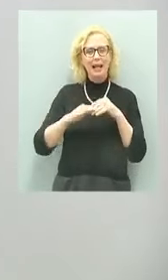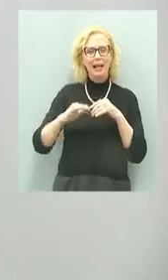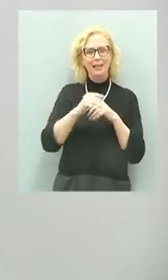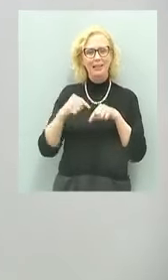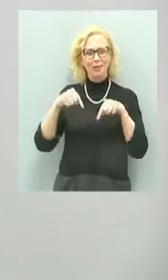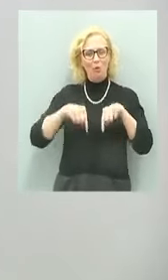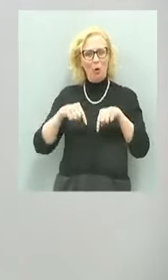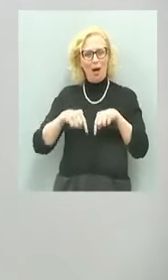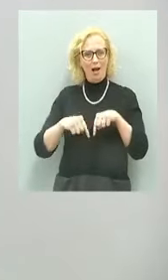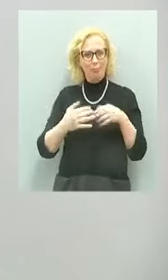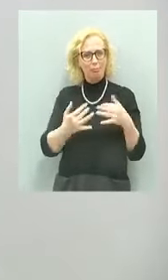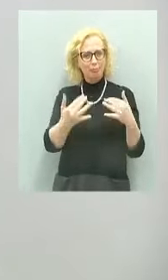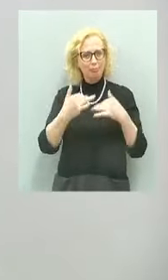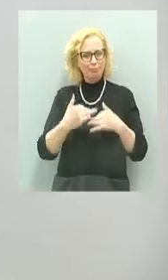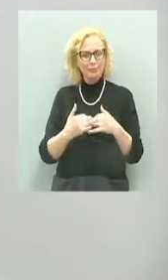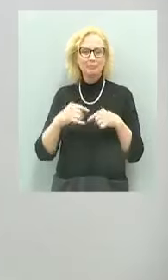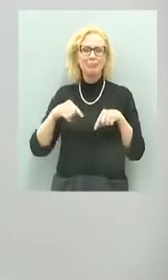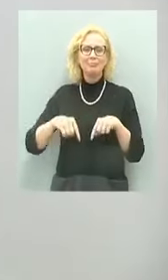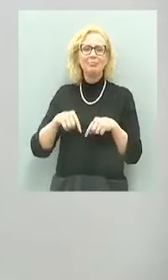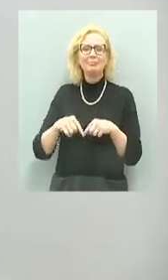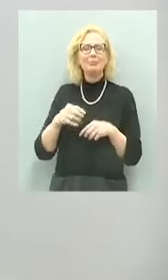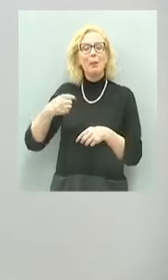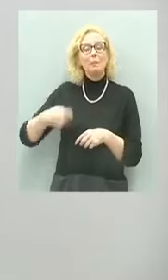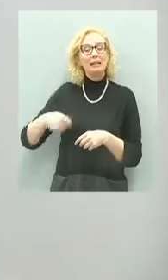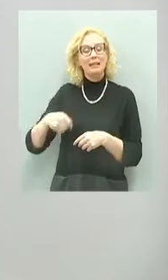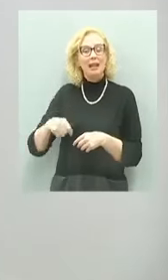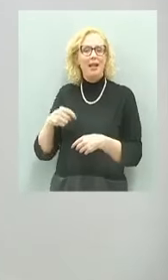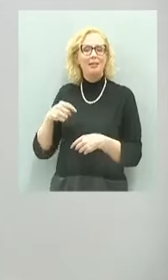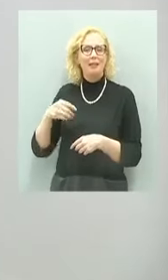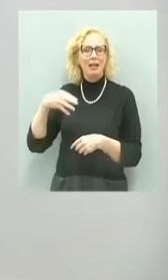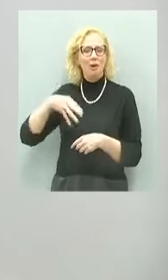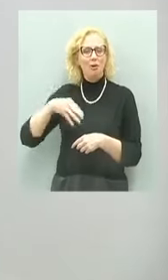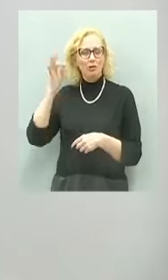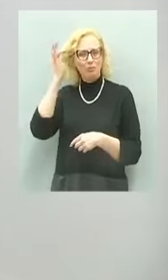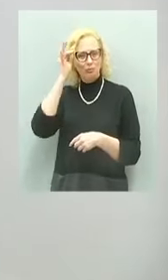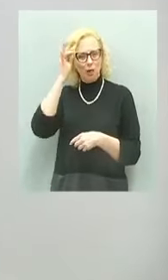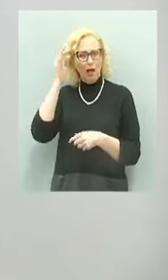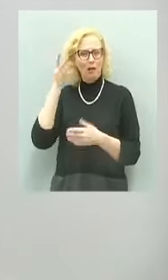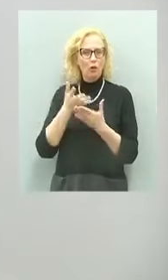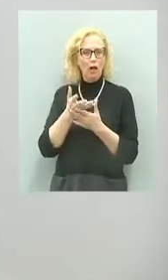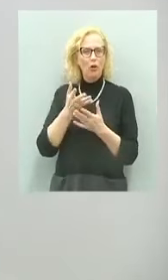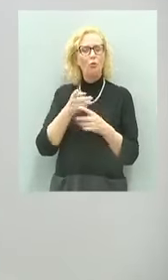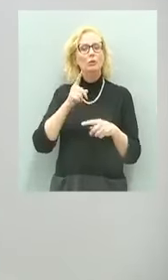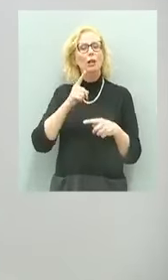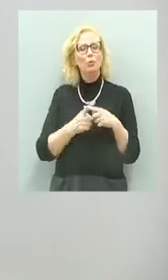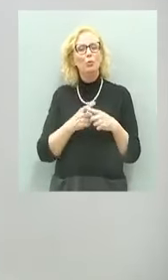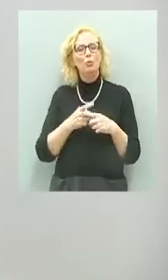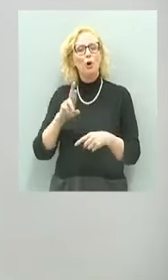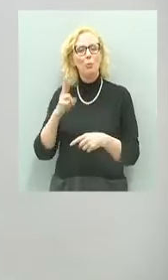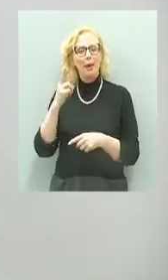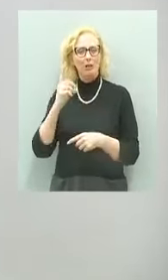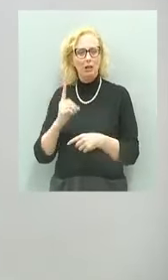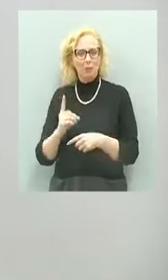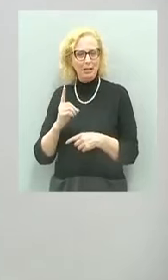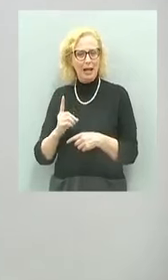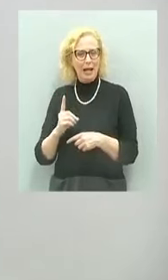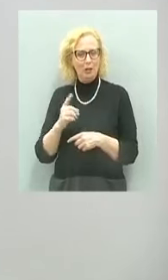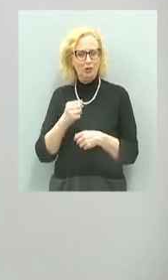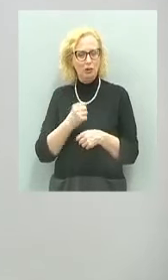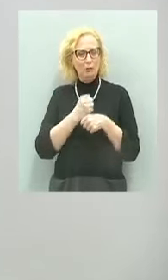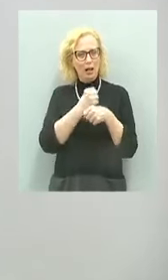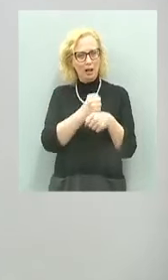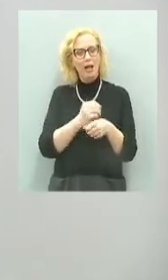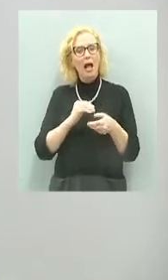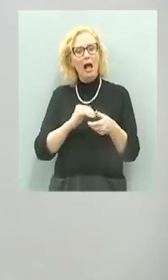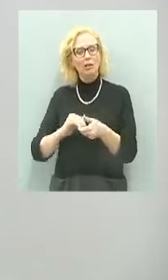questo momento ci parlano il Presidente della Provincia Autonoma di Trento, Maurizio Fugatti, e Roberto De Bernardis, appunto in rappresentanza